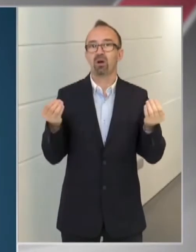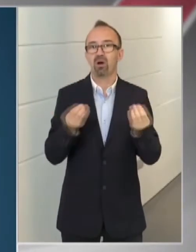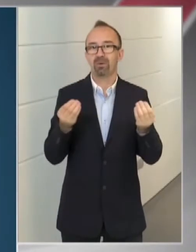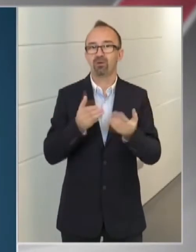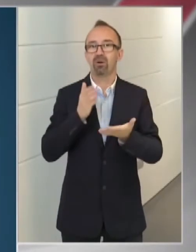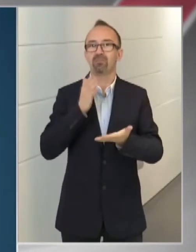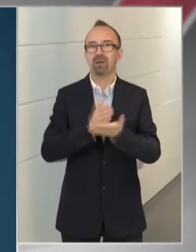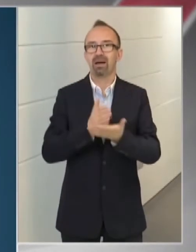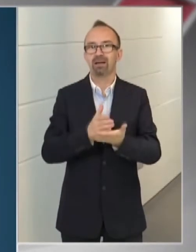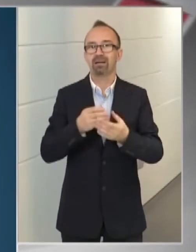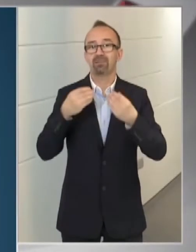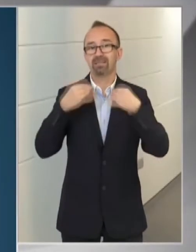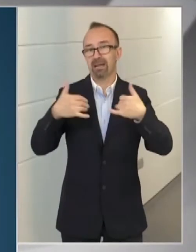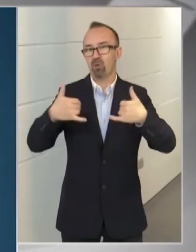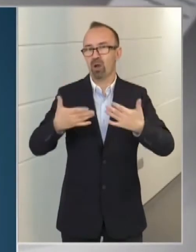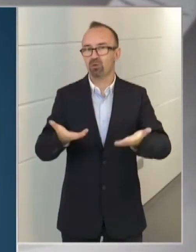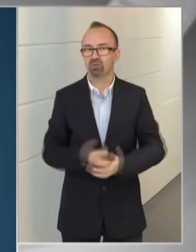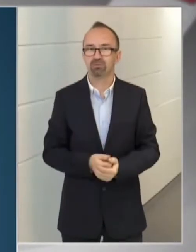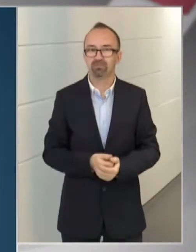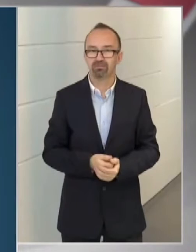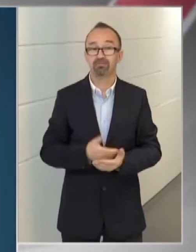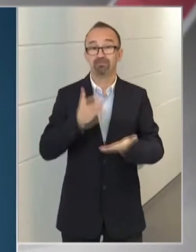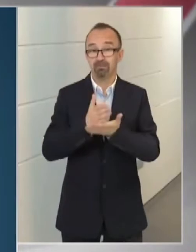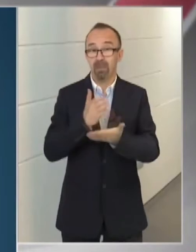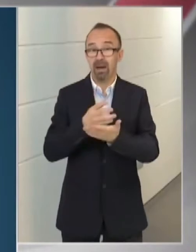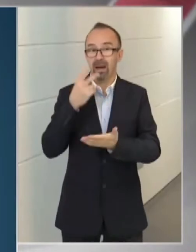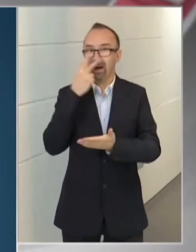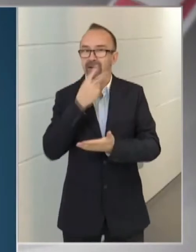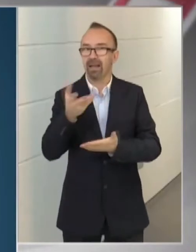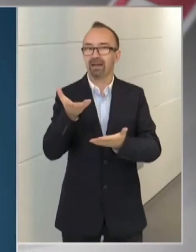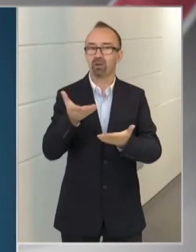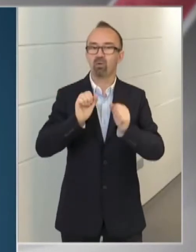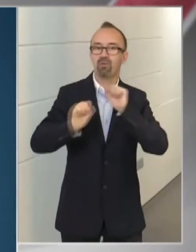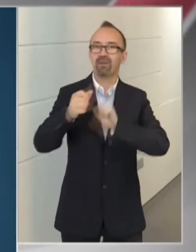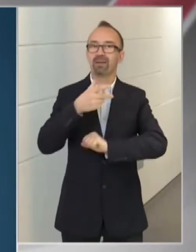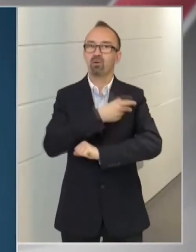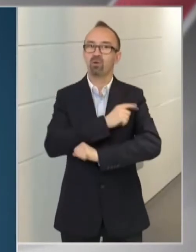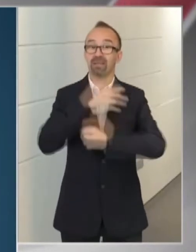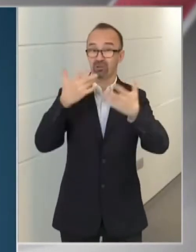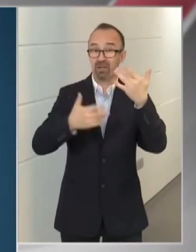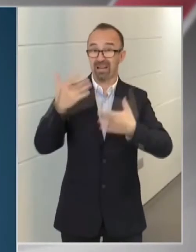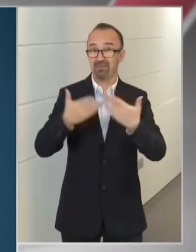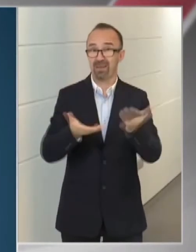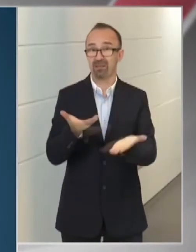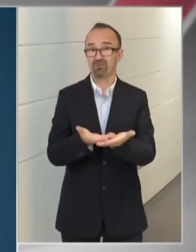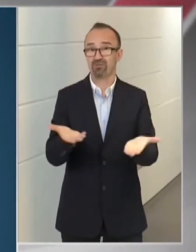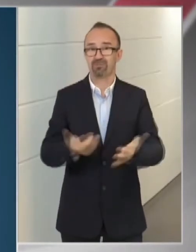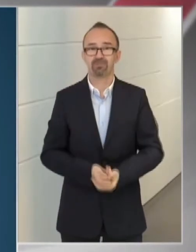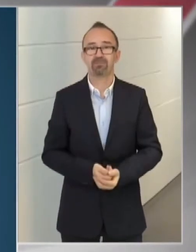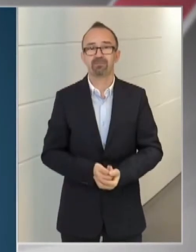már beszámolhatunk. Láthatóvá vált a védőoltásoknak az eredményessége.